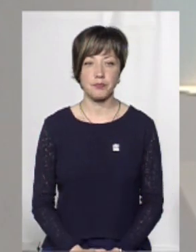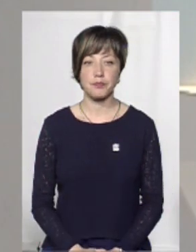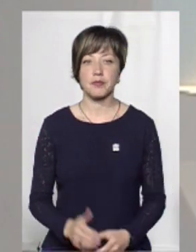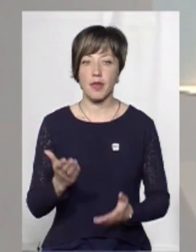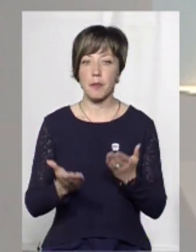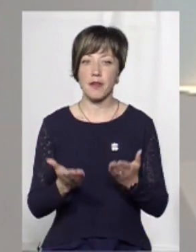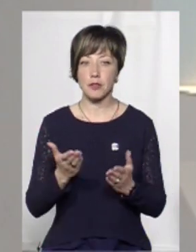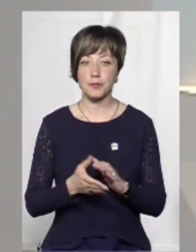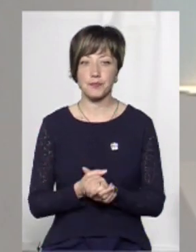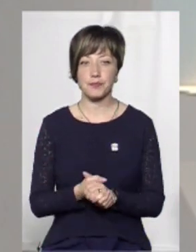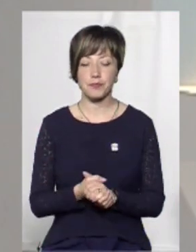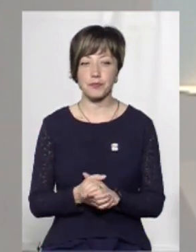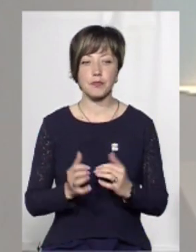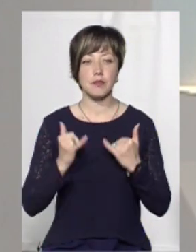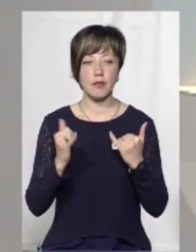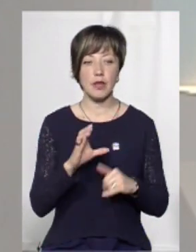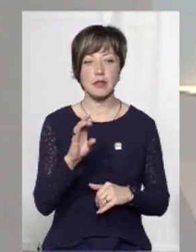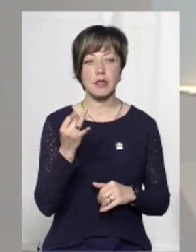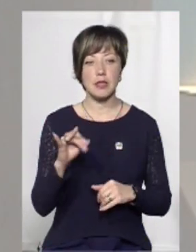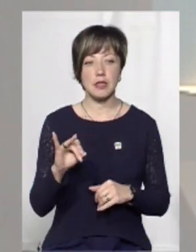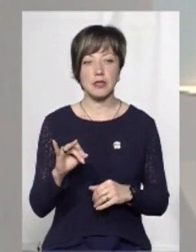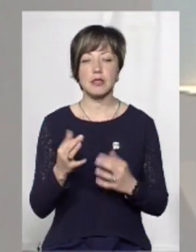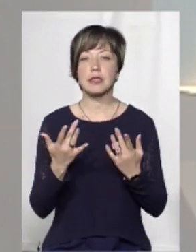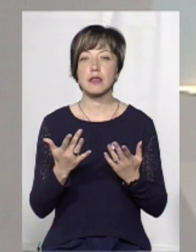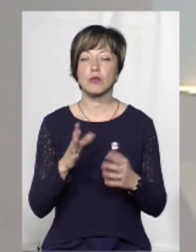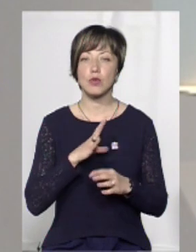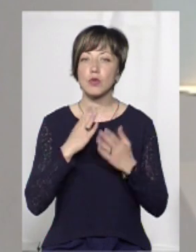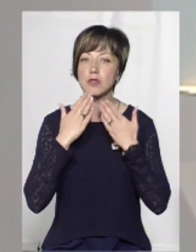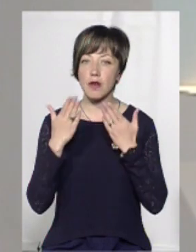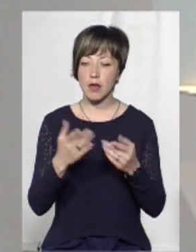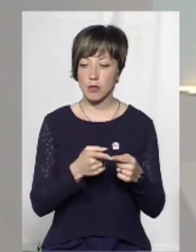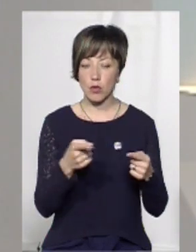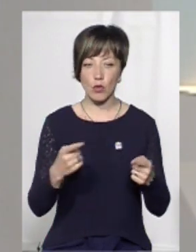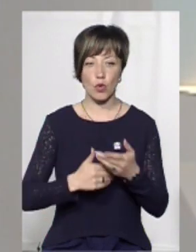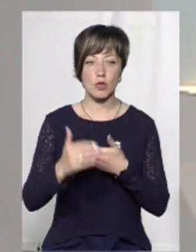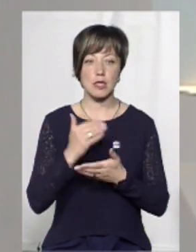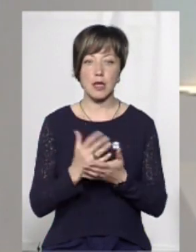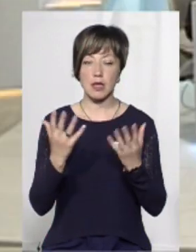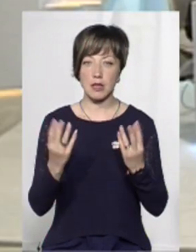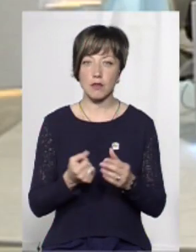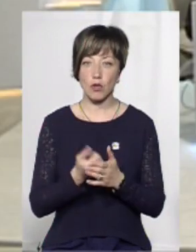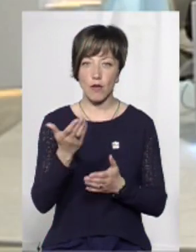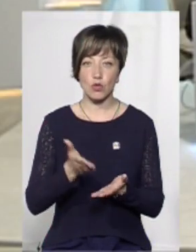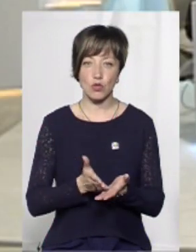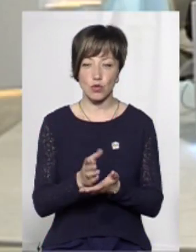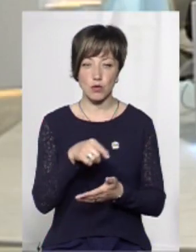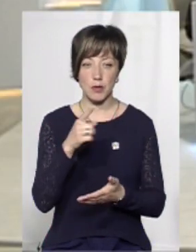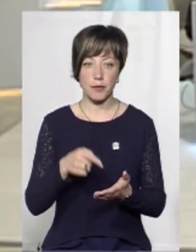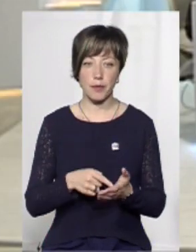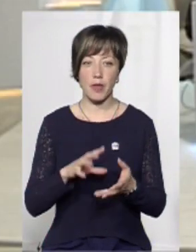Напевно. Пане Сергію, а скільки було звернень протягом останніх днів до вашої служби?